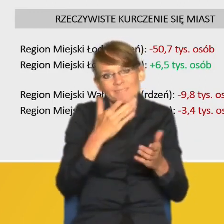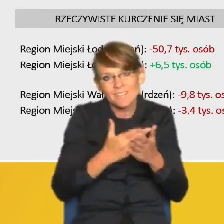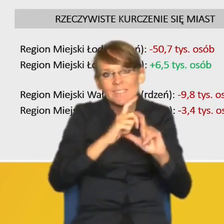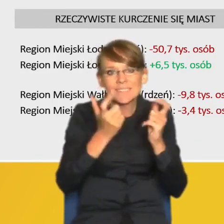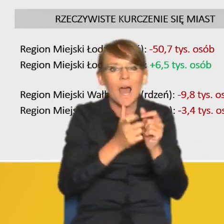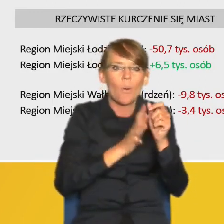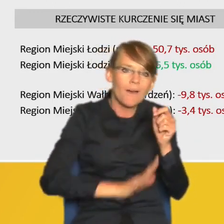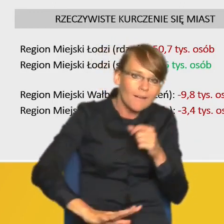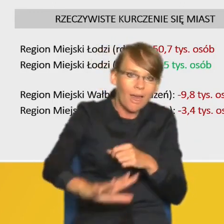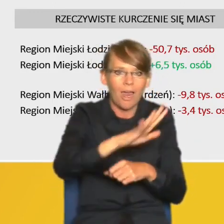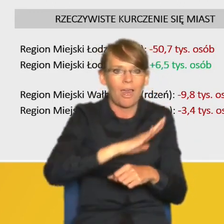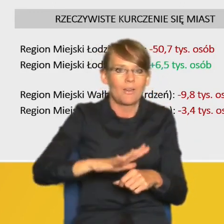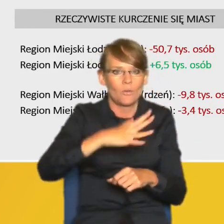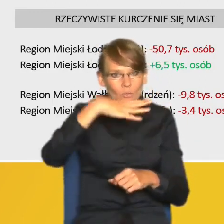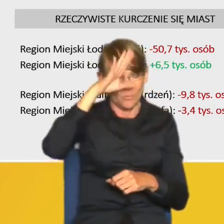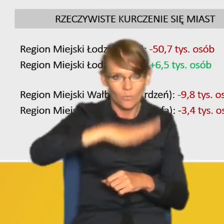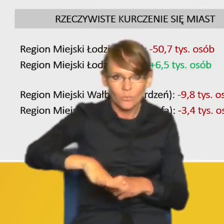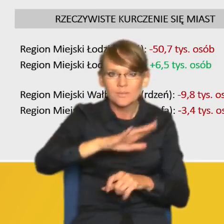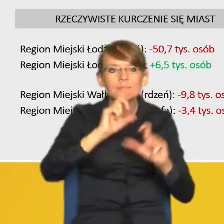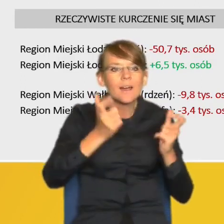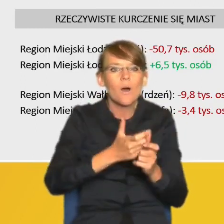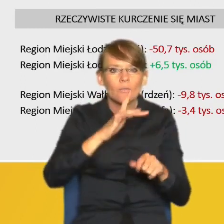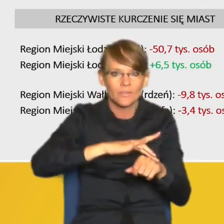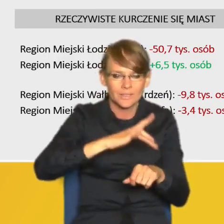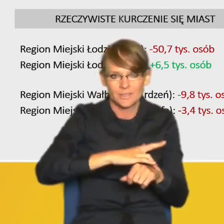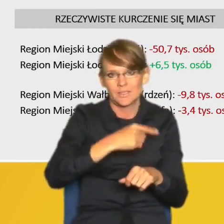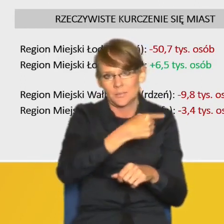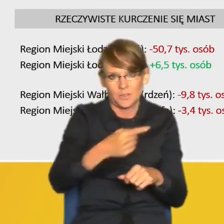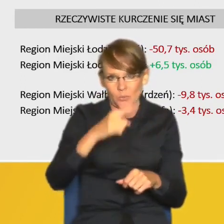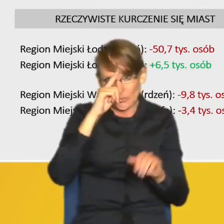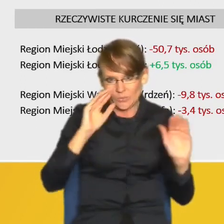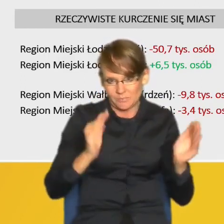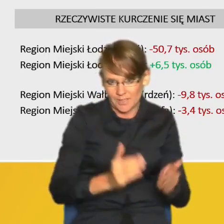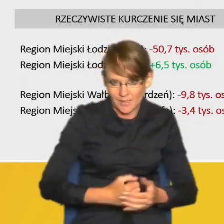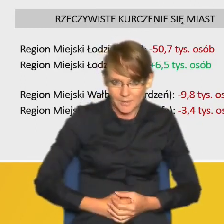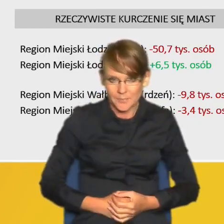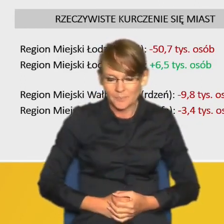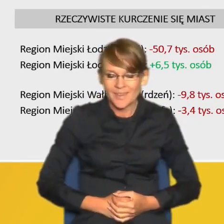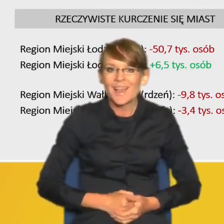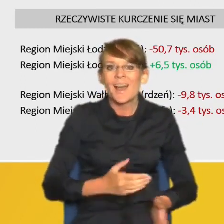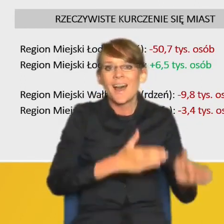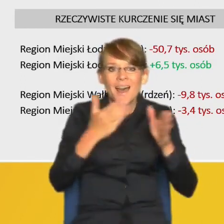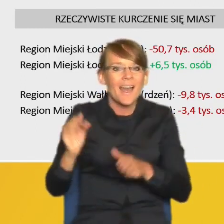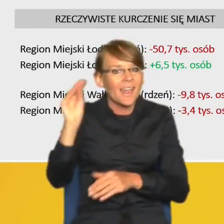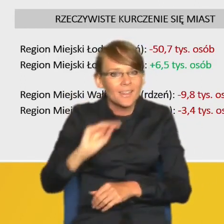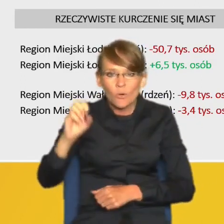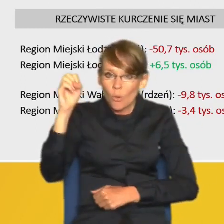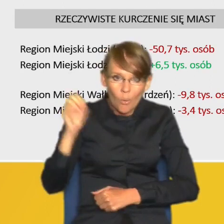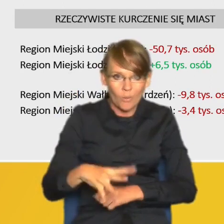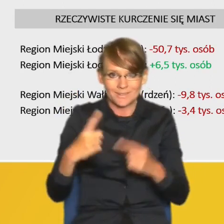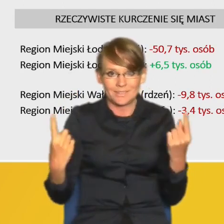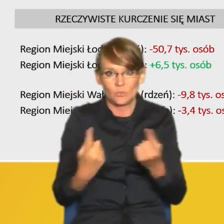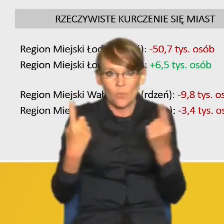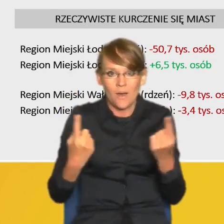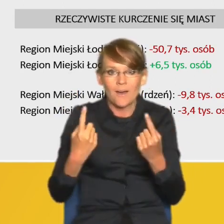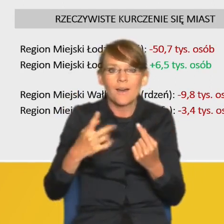miejski Łodzi dynamicznie się depopuluje. I o jeszcze gorszej sytuacji możemy mówić w przypadku